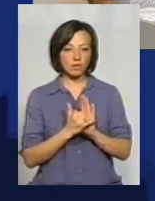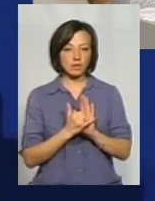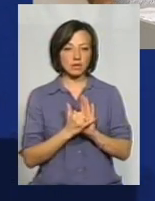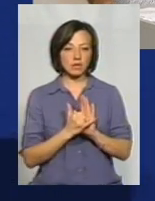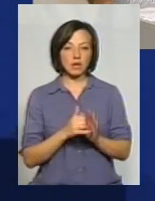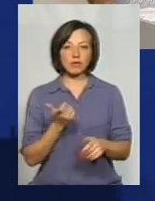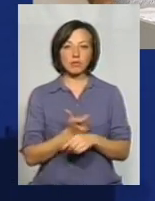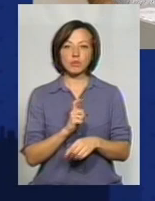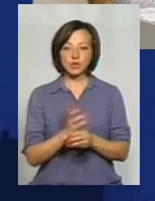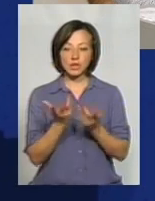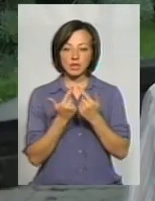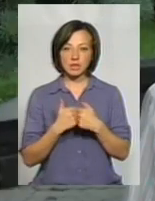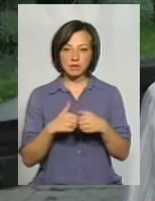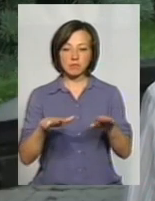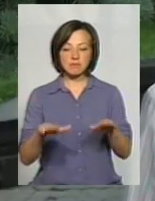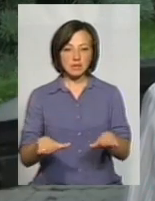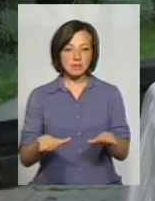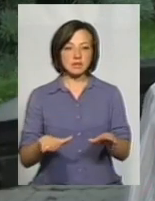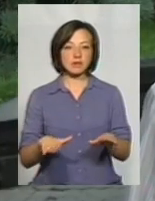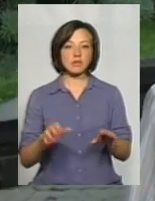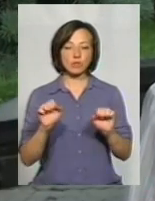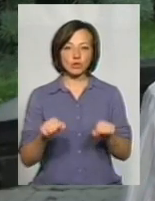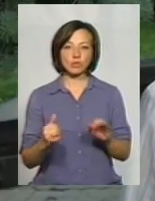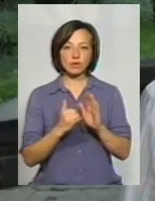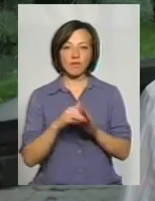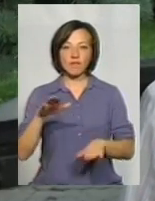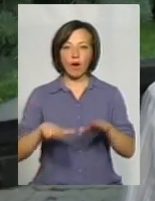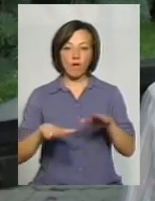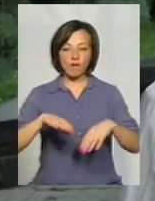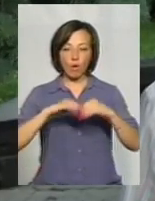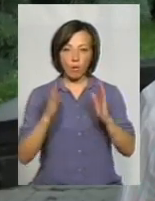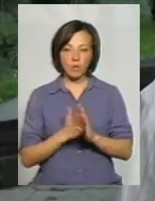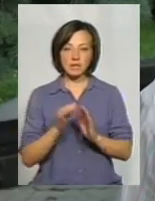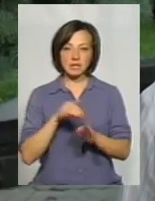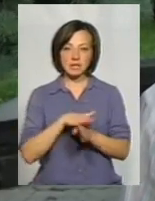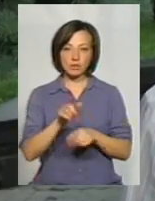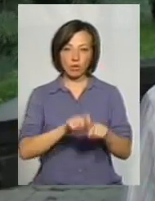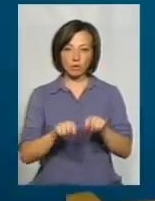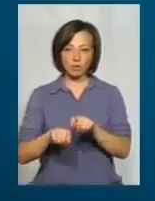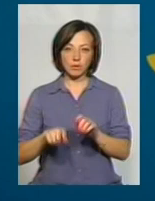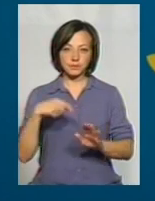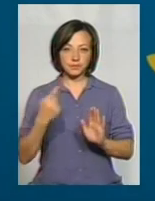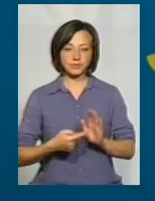більшої кількості площадок, на яких можна встановити вагові комплекси і відповідно здійснювати контроль.